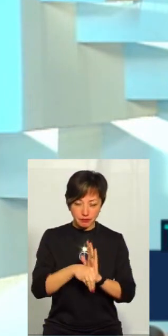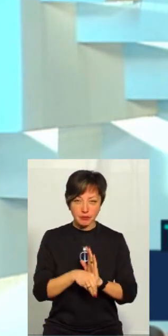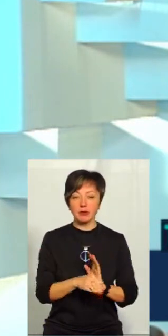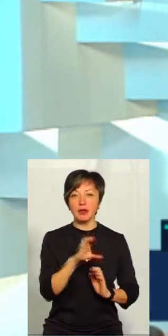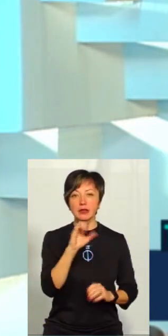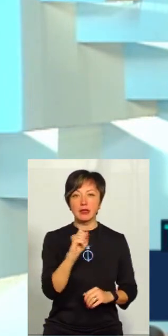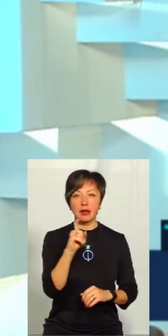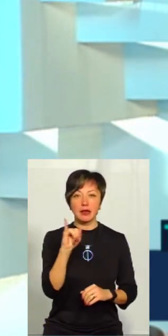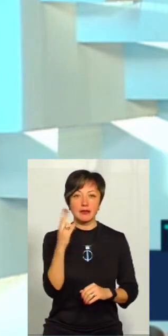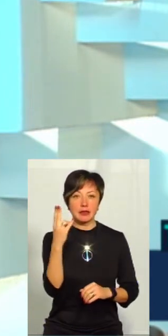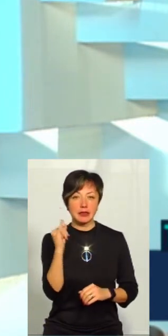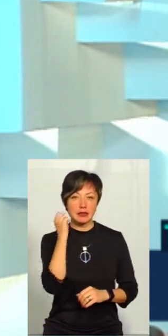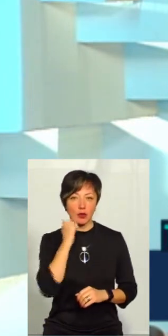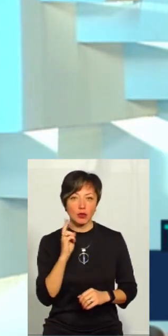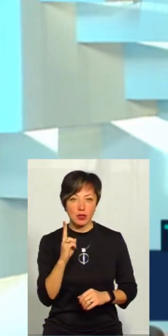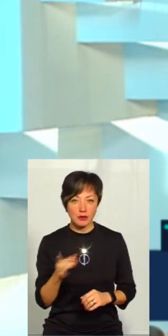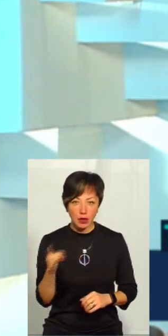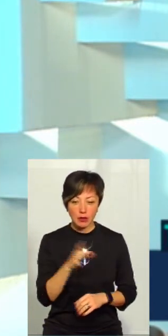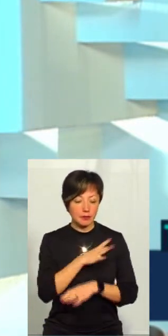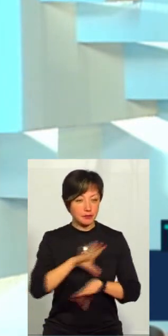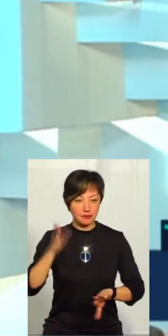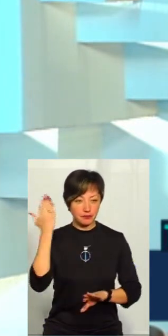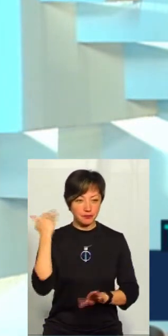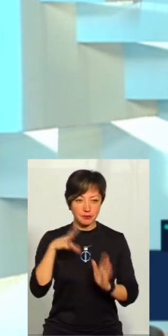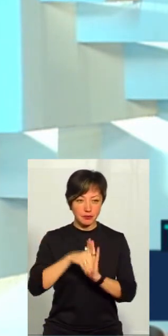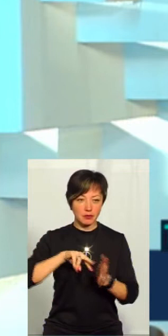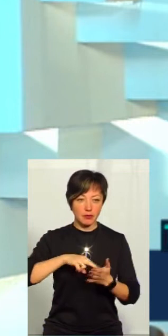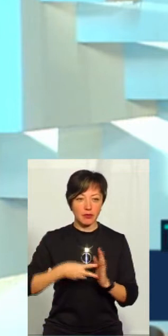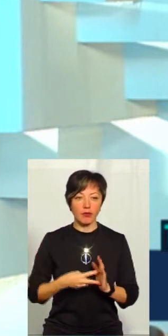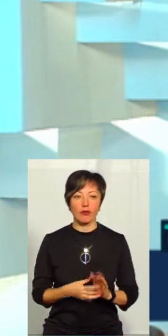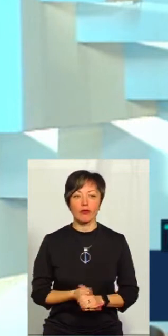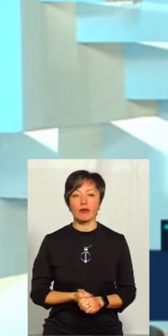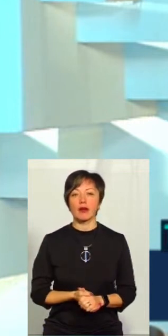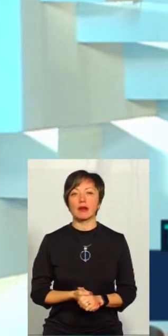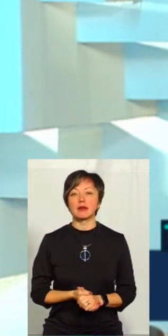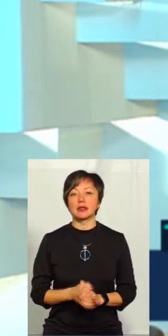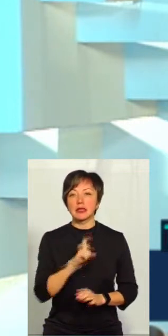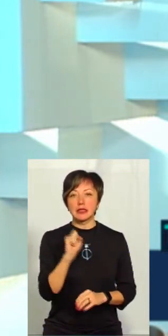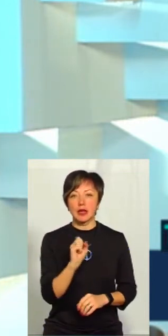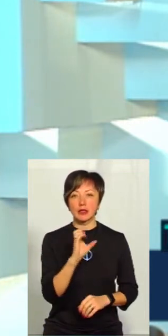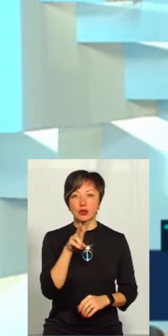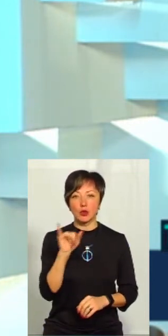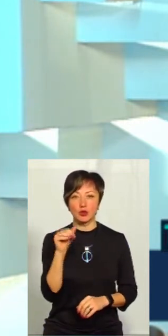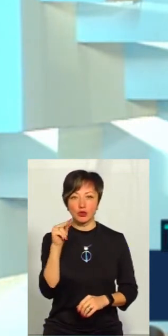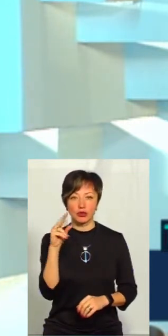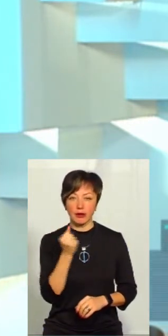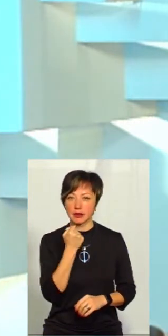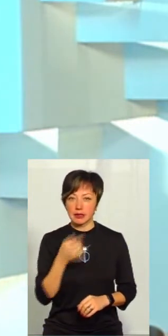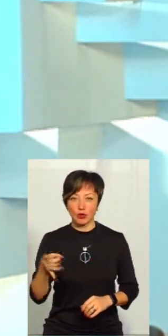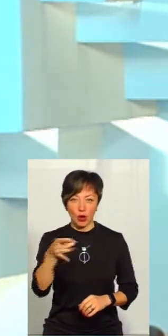Сахновецька громада Старокостянтинівського району, якої не було в перспективному плані, Заслучненська у